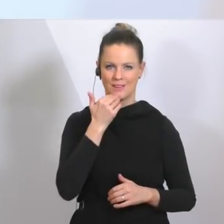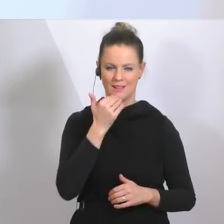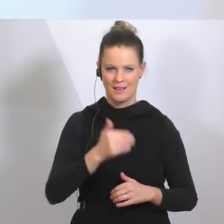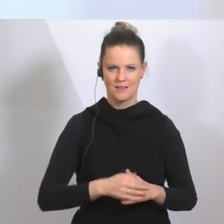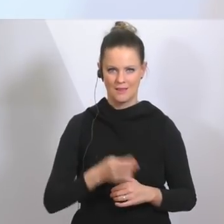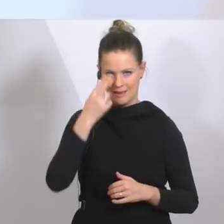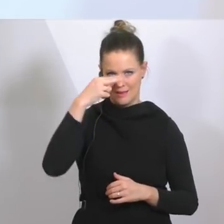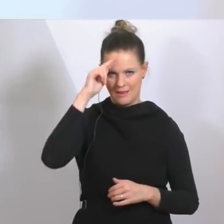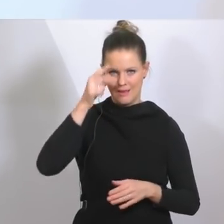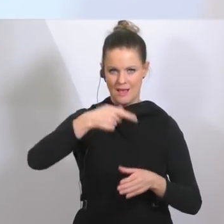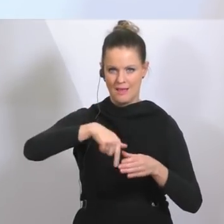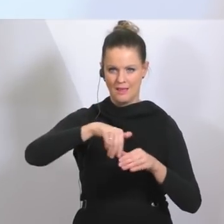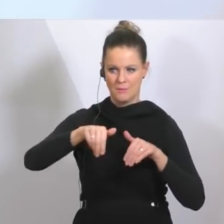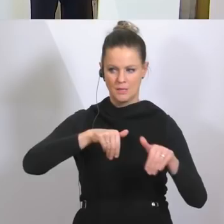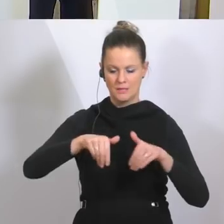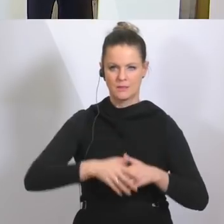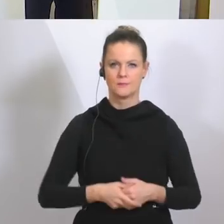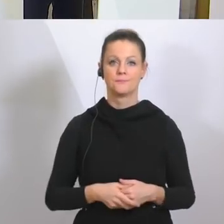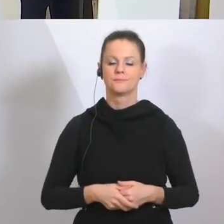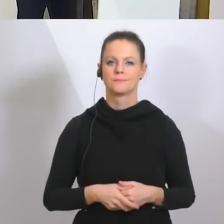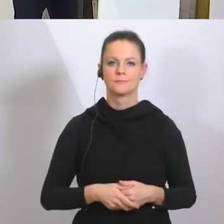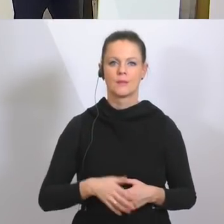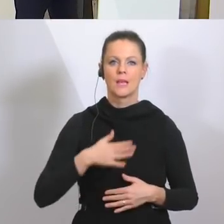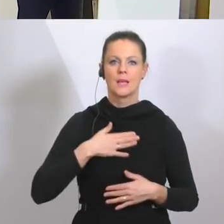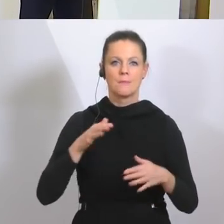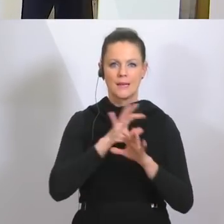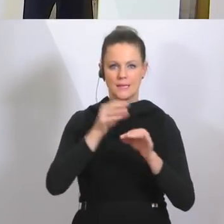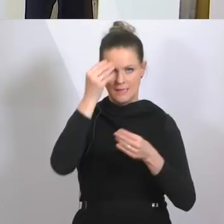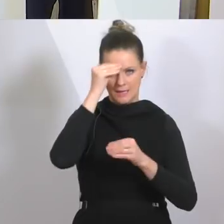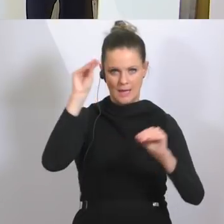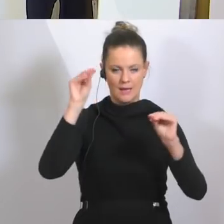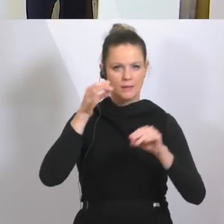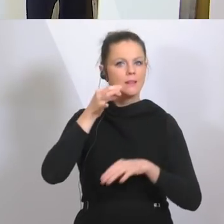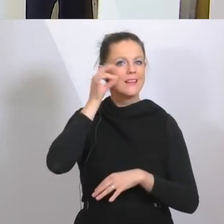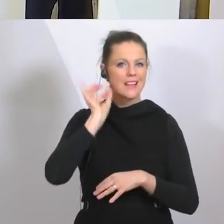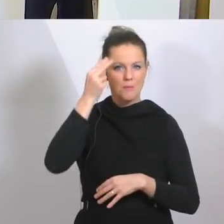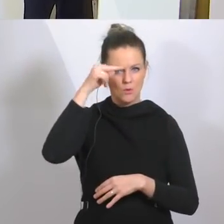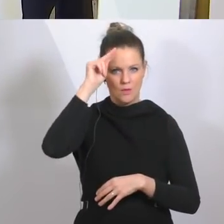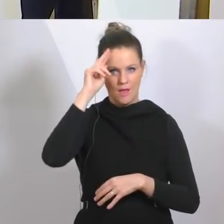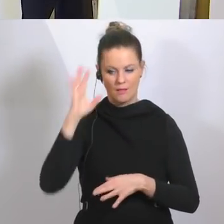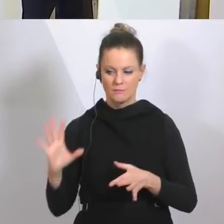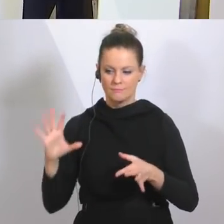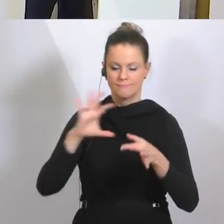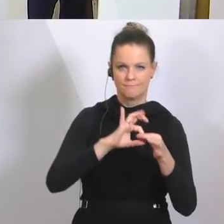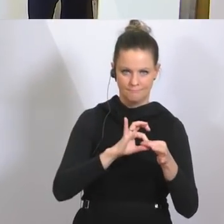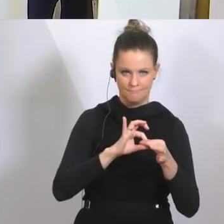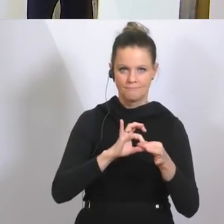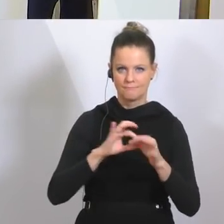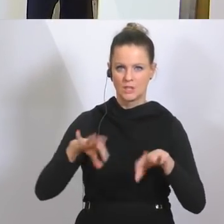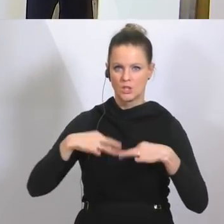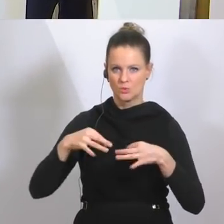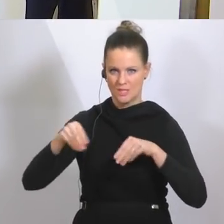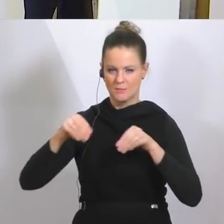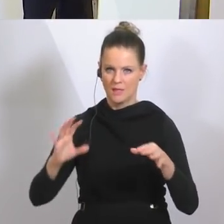Bitte Herr Innenminister, bitte. Ja, meine sehr geehrten Damen und Herren und ich setze gleich da fort, wo der Gesundheitsminister aufgehört hat